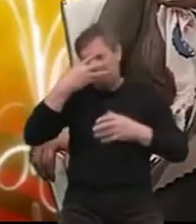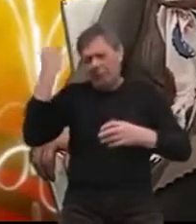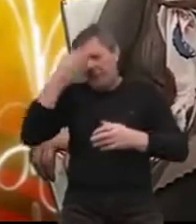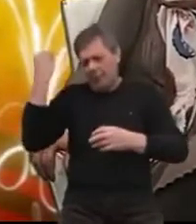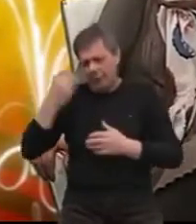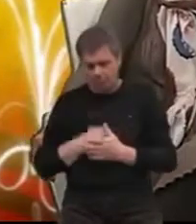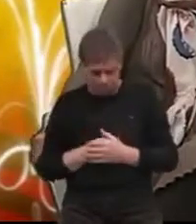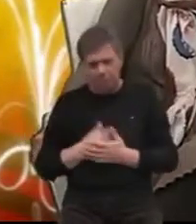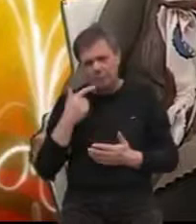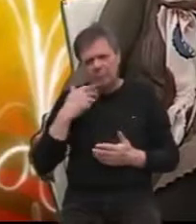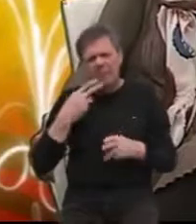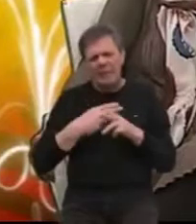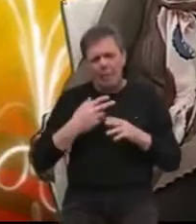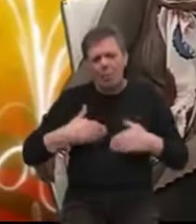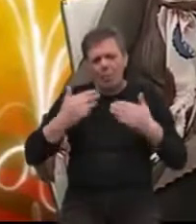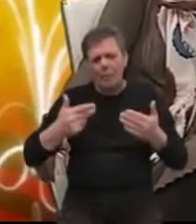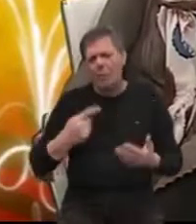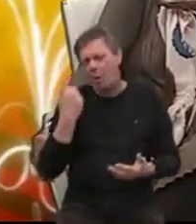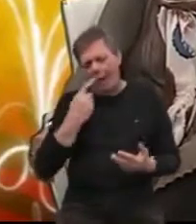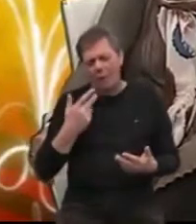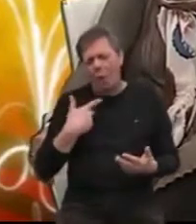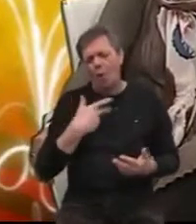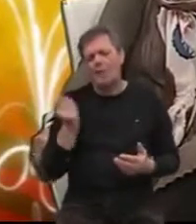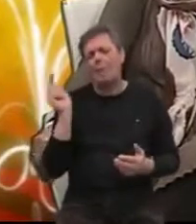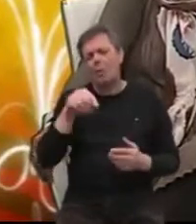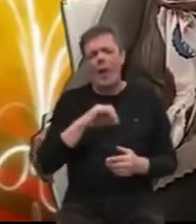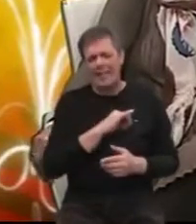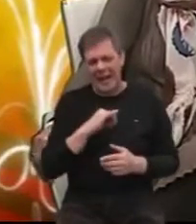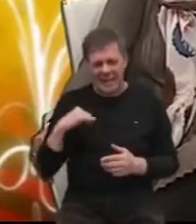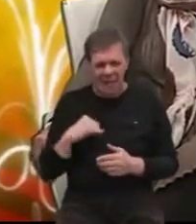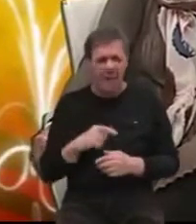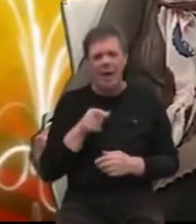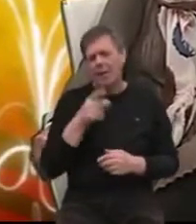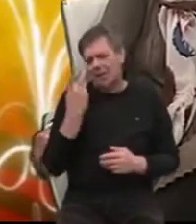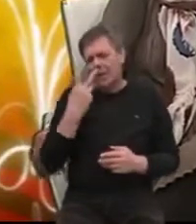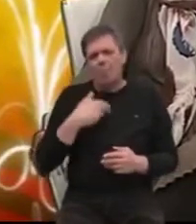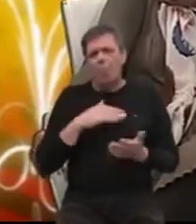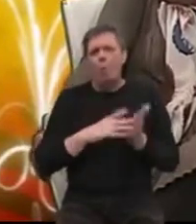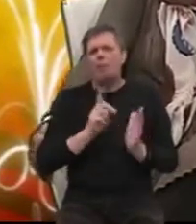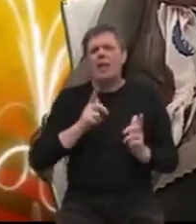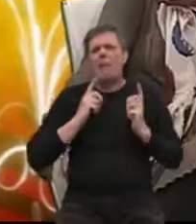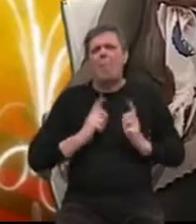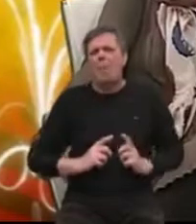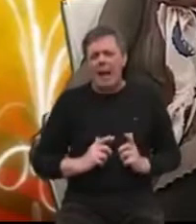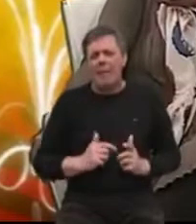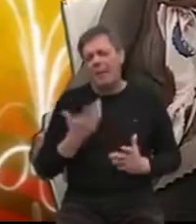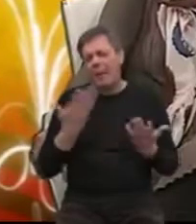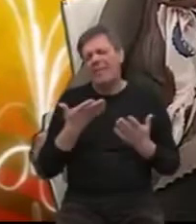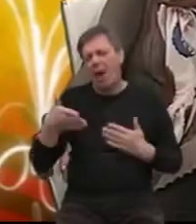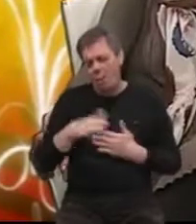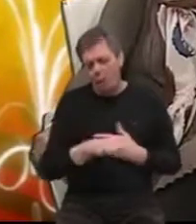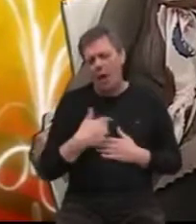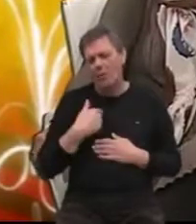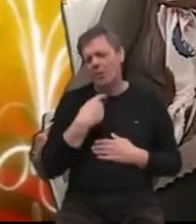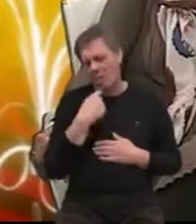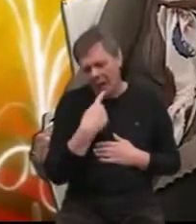bolest uznapredovala, više nisam s njim baš mogla dolaziti. To je to nije bio miran dok sam ja radila. I kad je preminuo, ja sam rekla